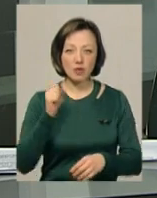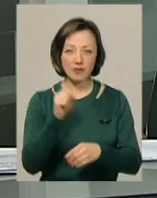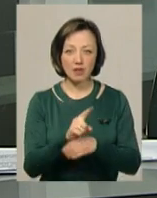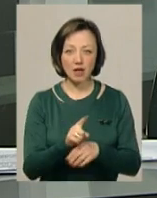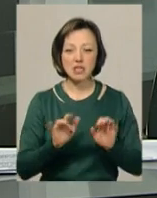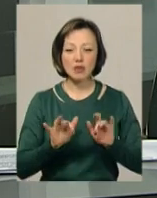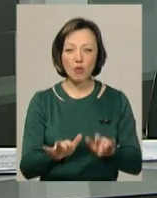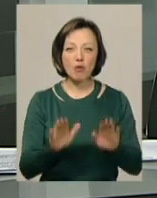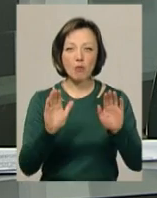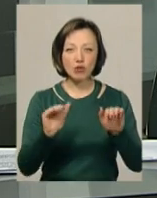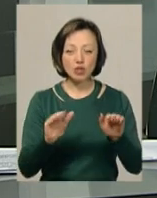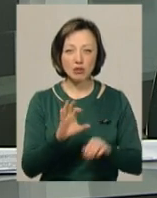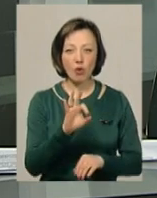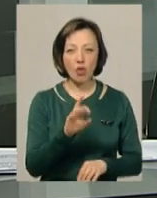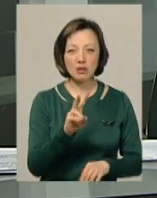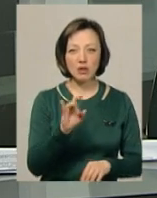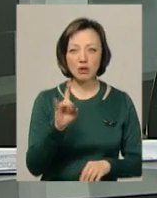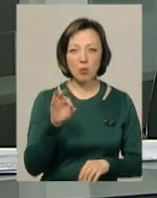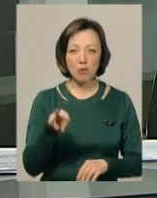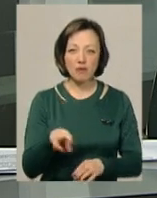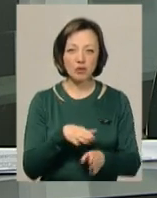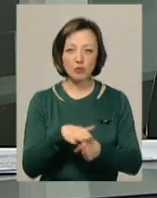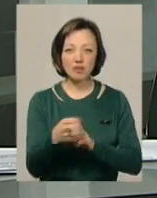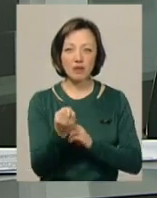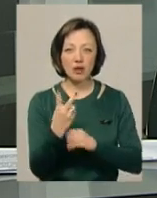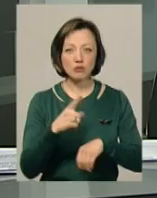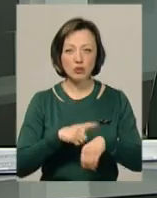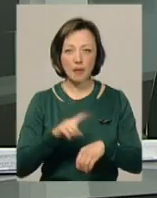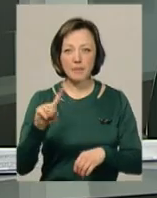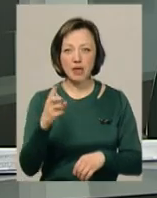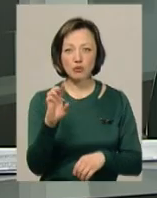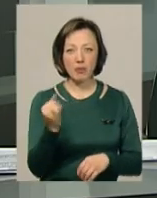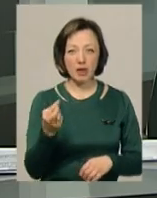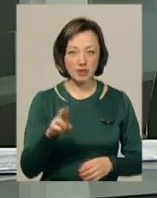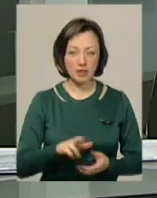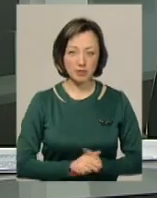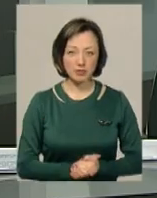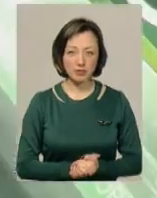Церемонія прощання з Олександром Казміровим відбудеться о 12 годині 1 березня.